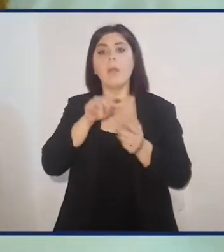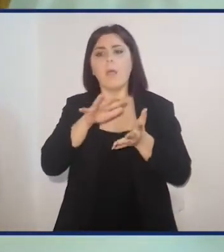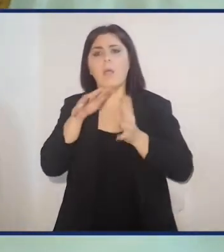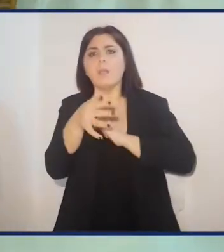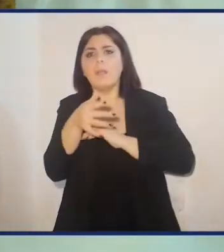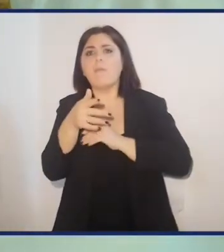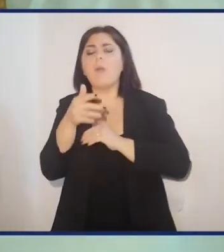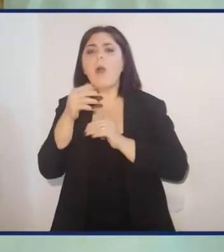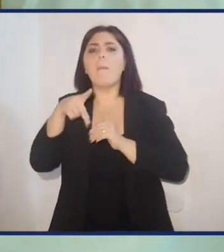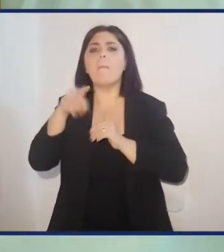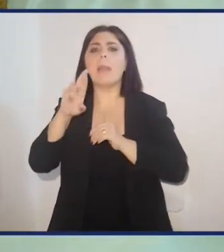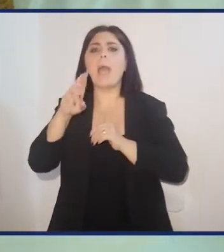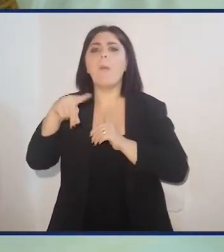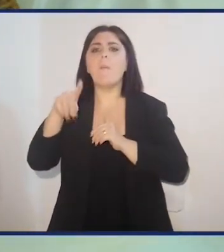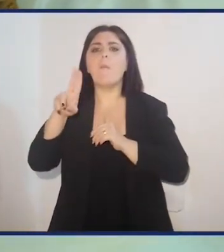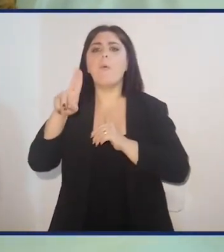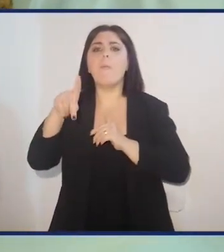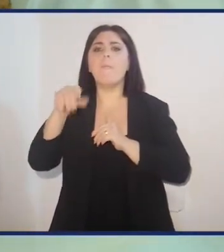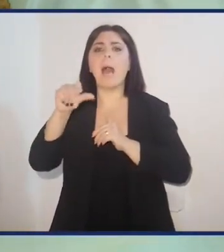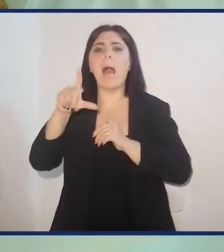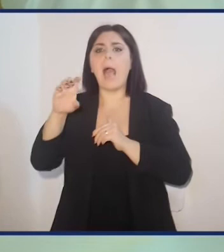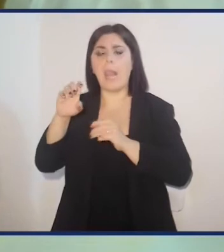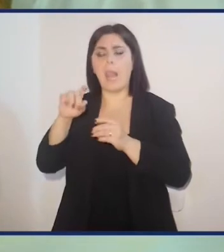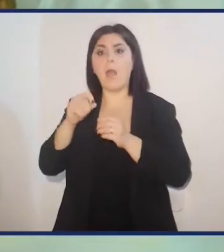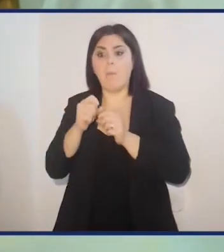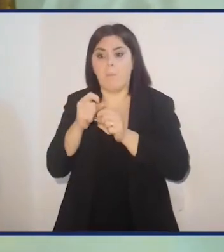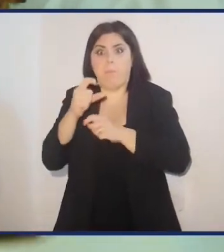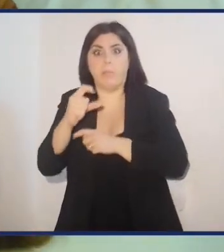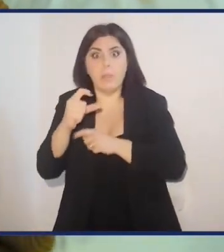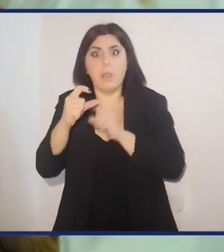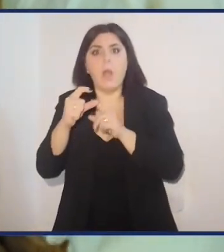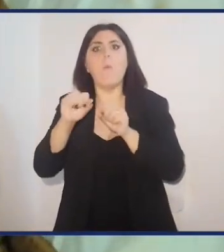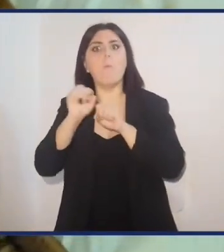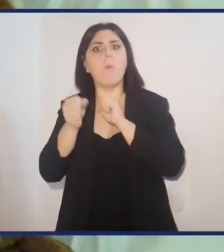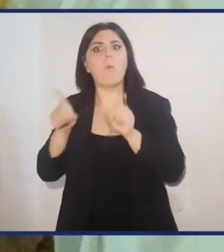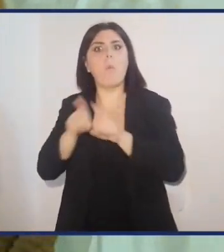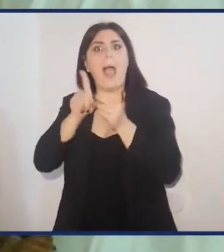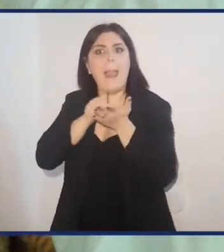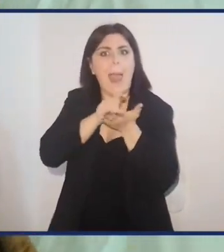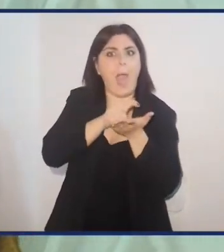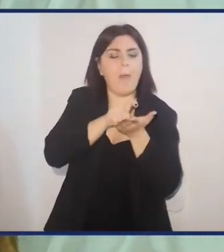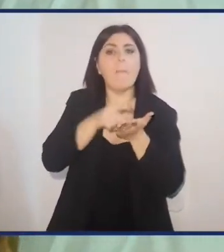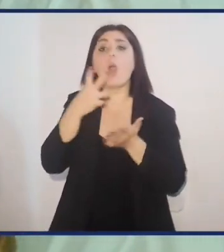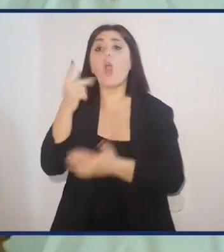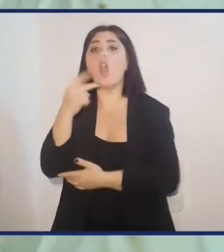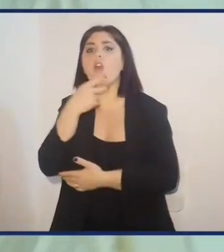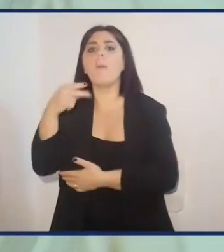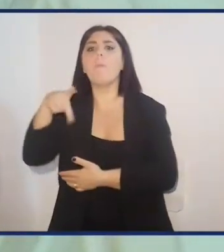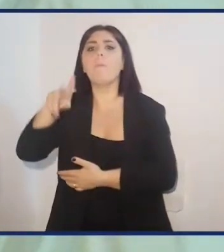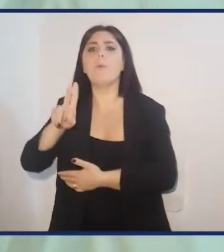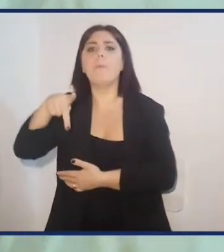Si va per lo stadio prepupale, che si muove come la larva, ma ha il colore della pupa,